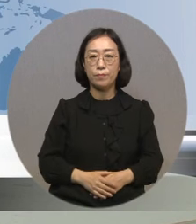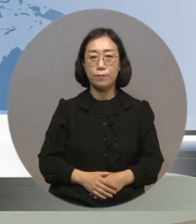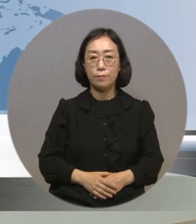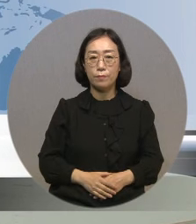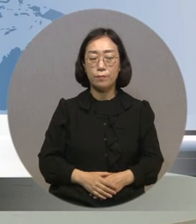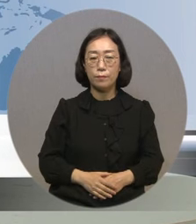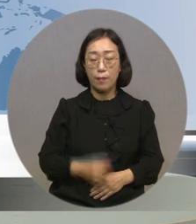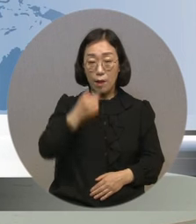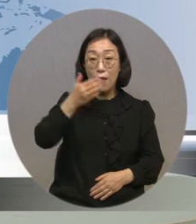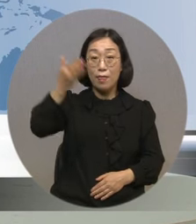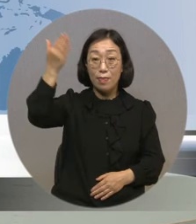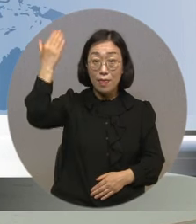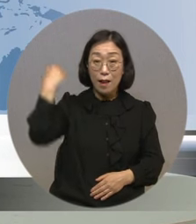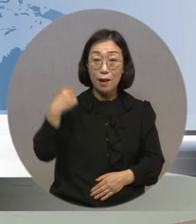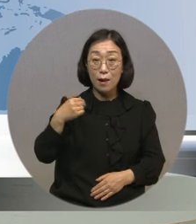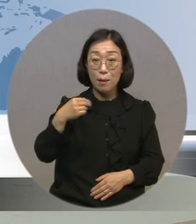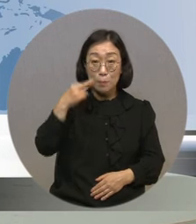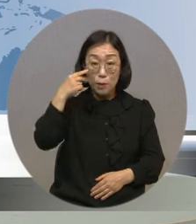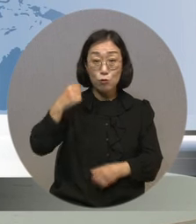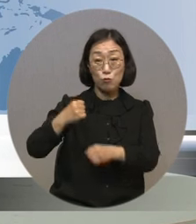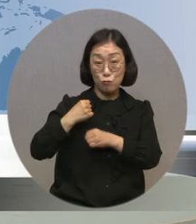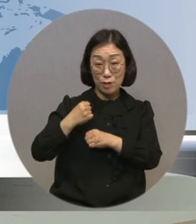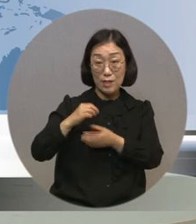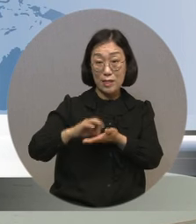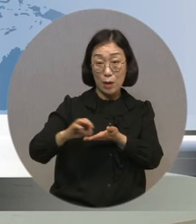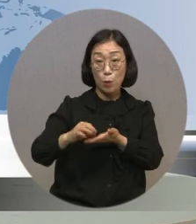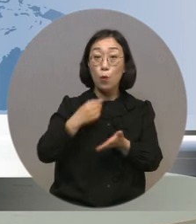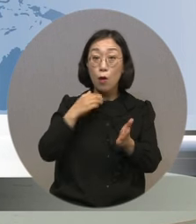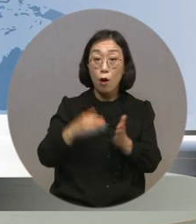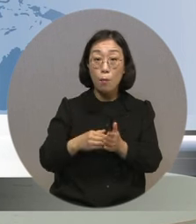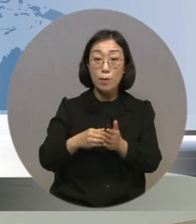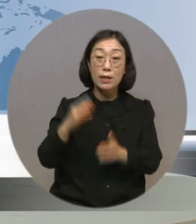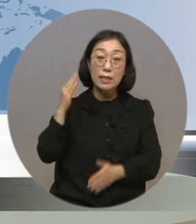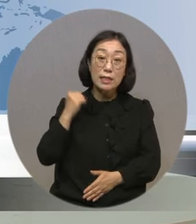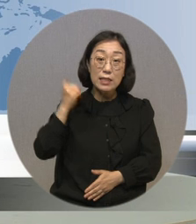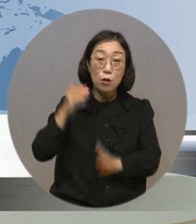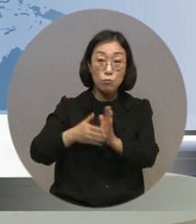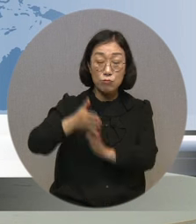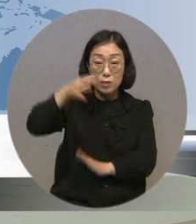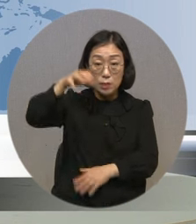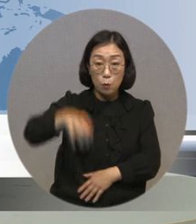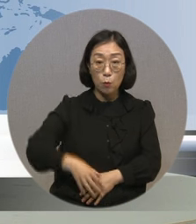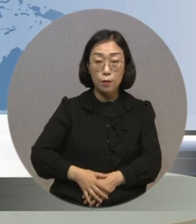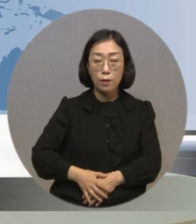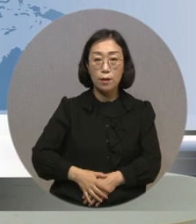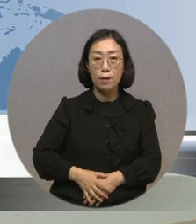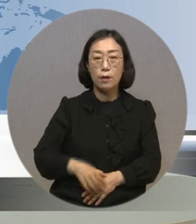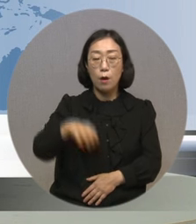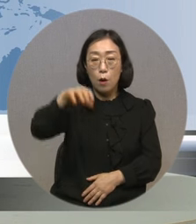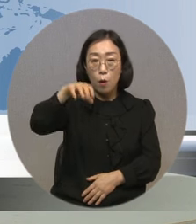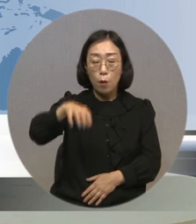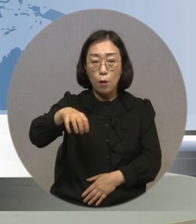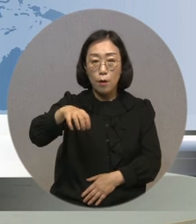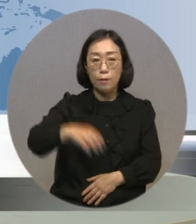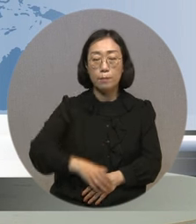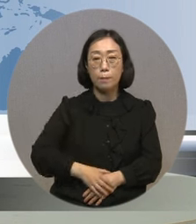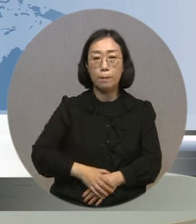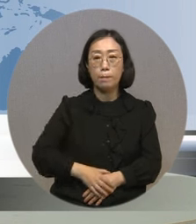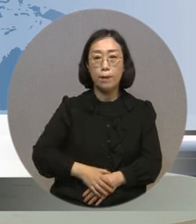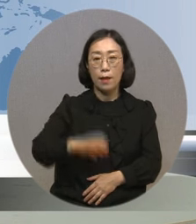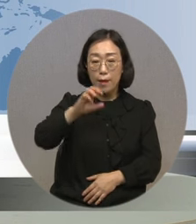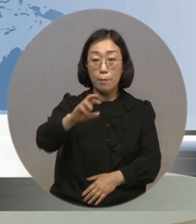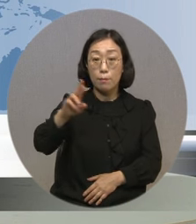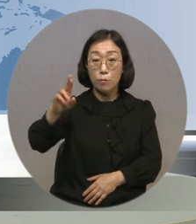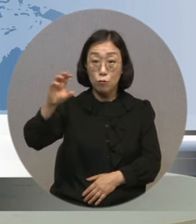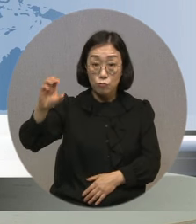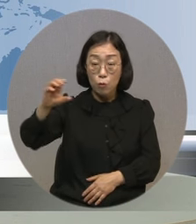과거 미궁 부대로 쓰이던 땅, 경기도 의정부시에 소재한 반환 미궁공여지, 캠프 레드클라우드에